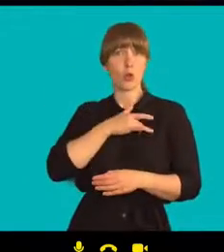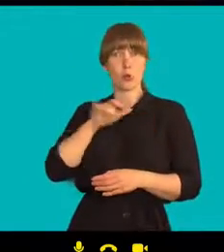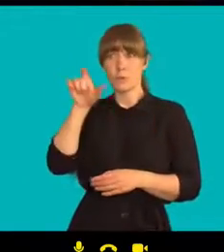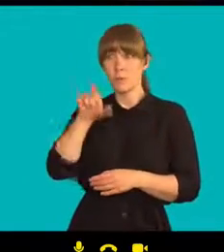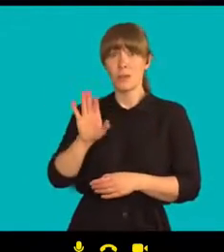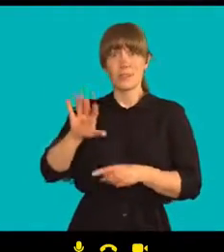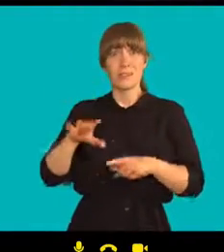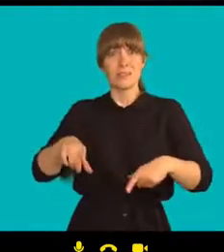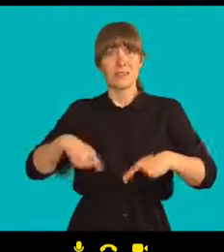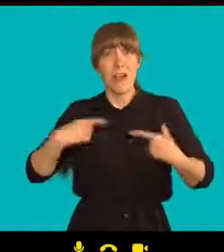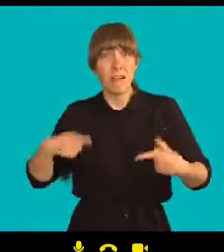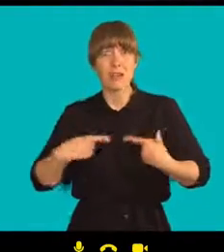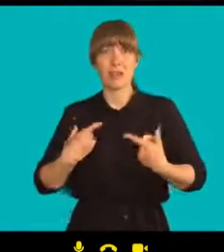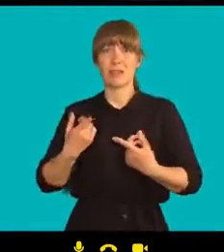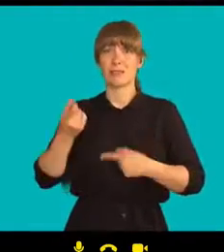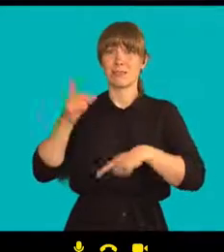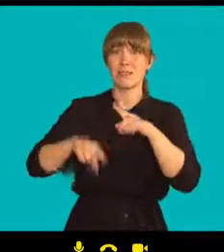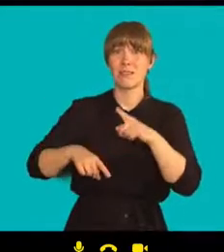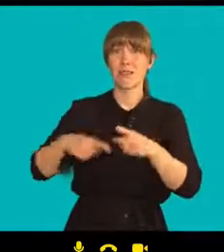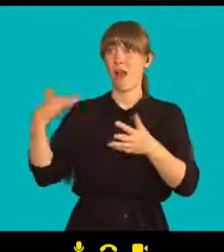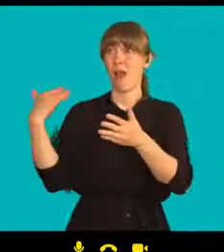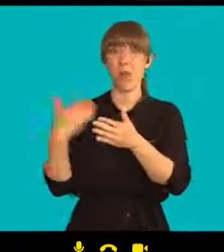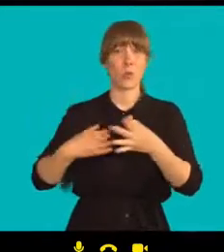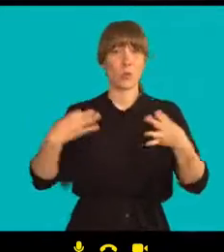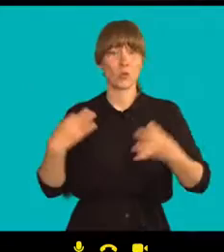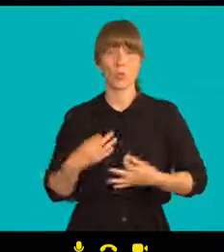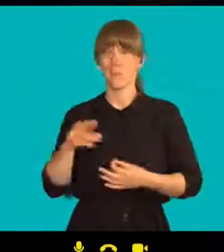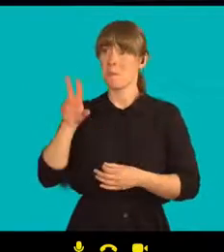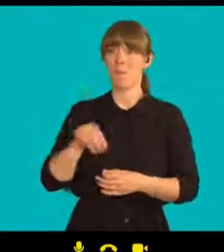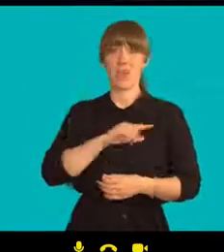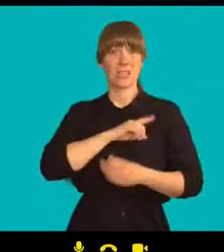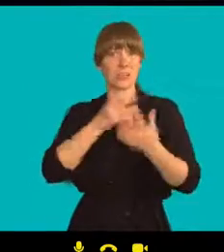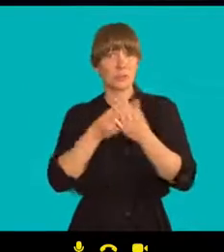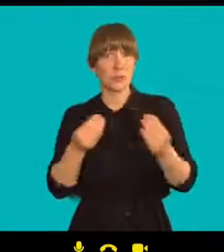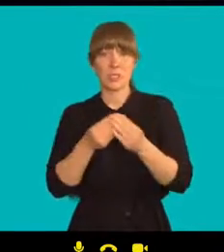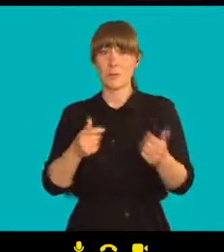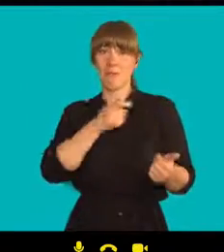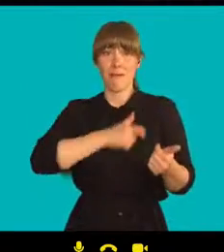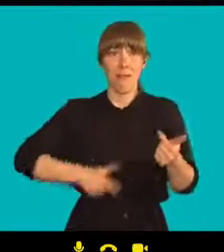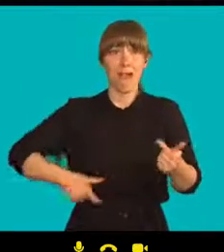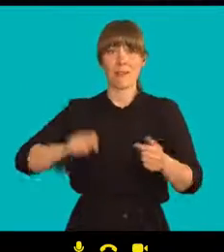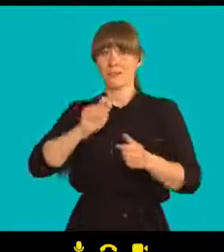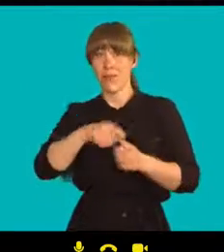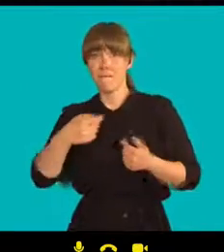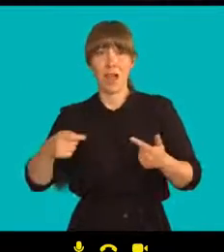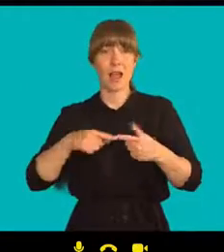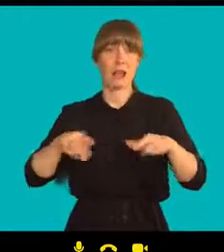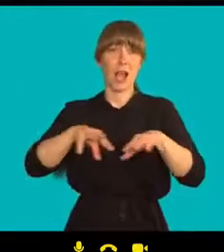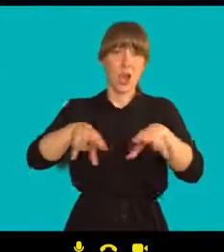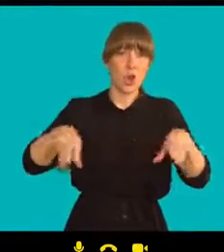to... Jsou to dějiny lásky, války, štěstí rozpadlých rodin,